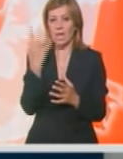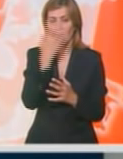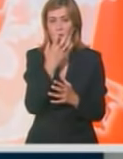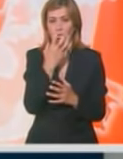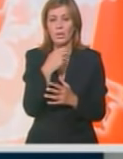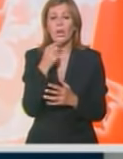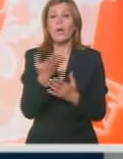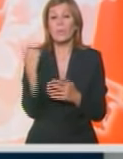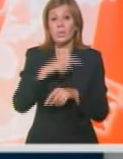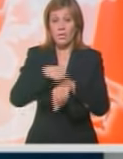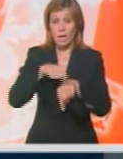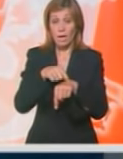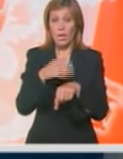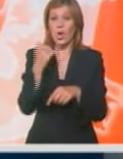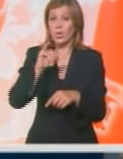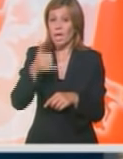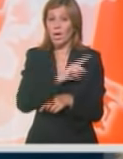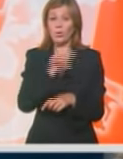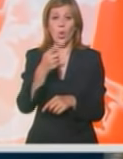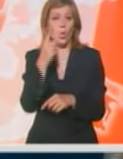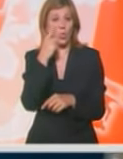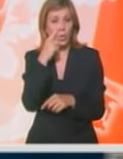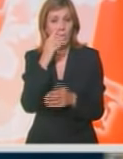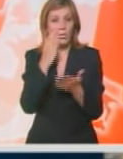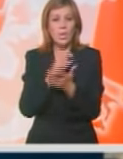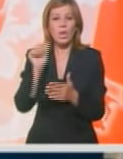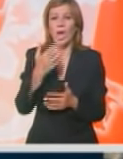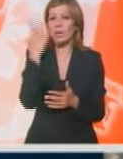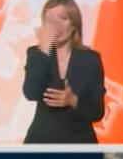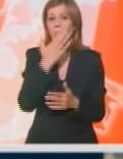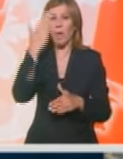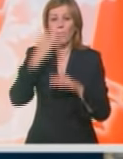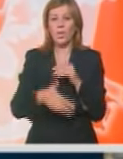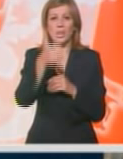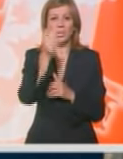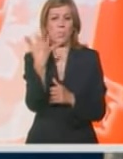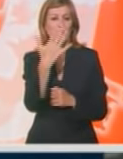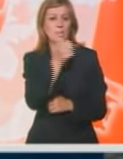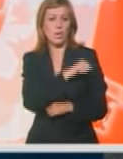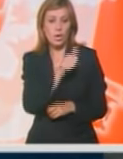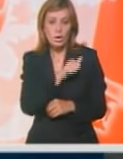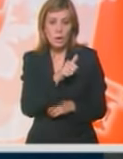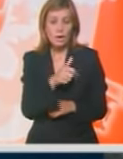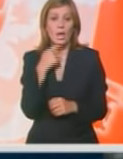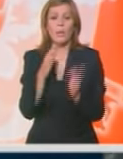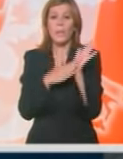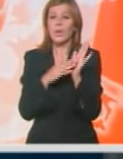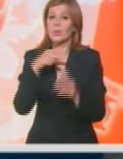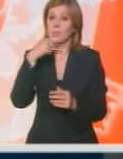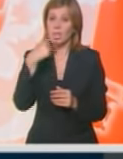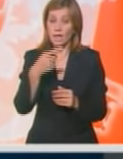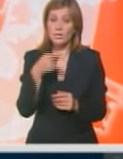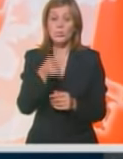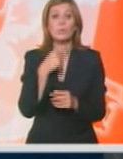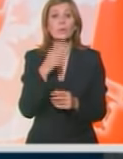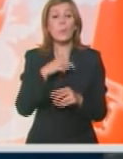Umeđu vremenu, period od januara do juna bio je najtopliji u poslednjih 150 godina. Meteorolozi kažu da je